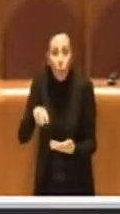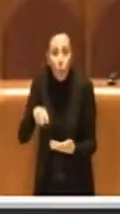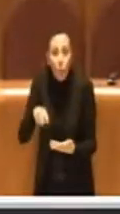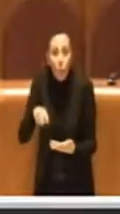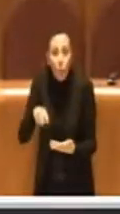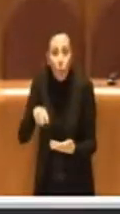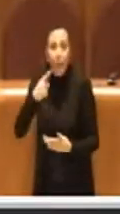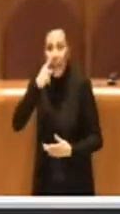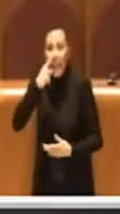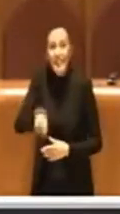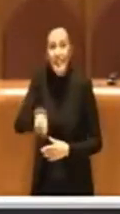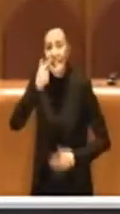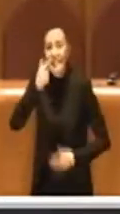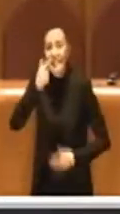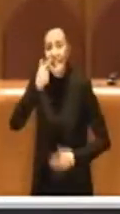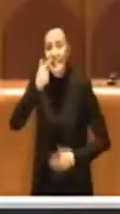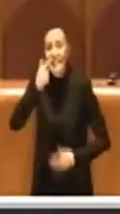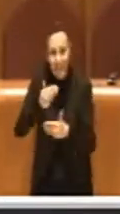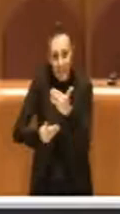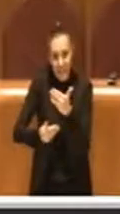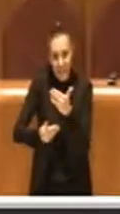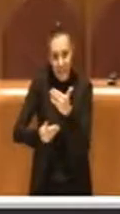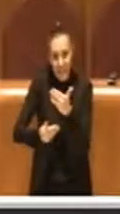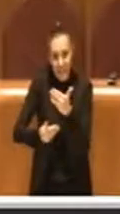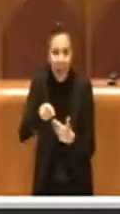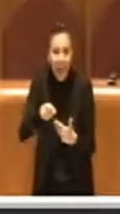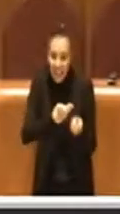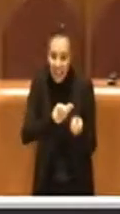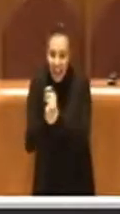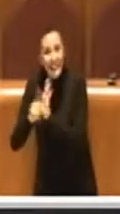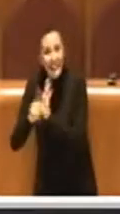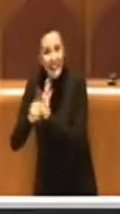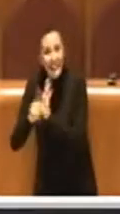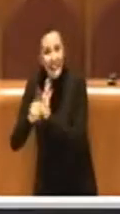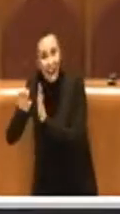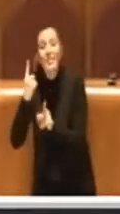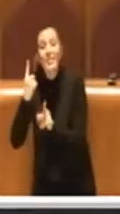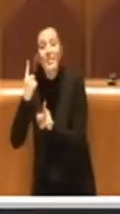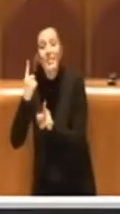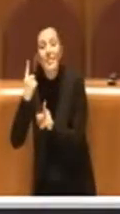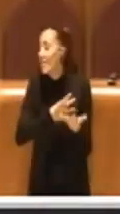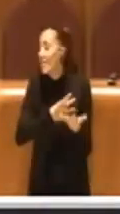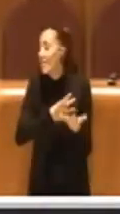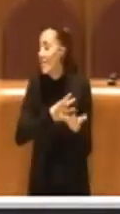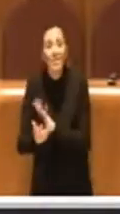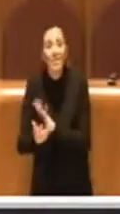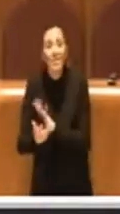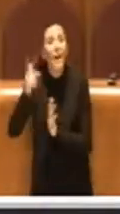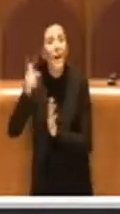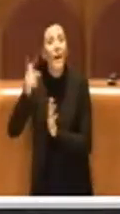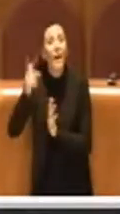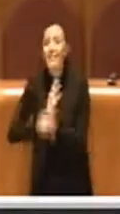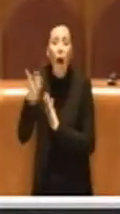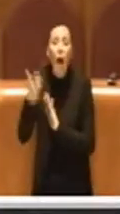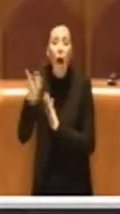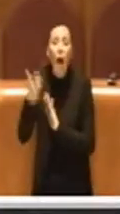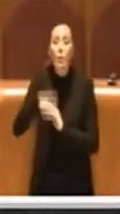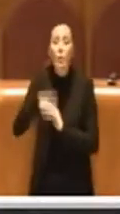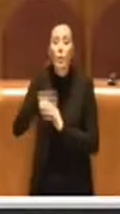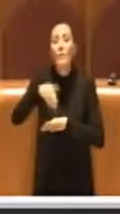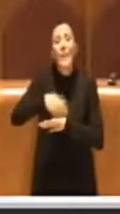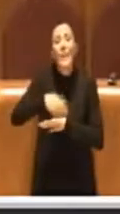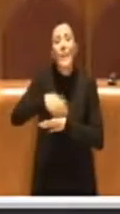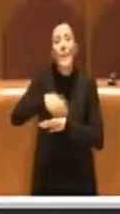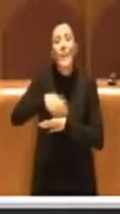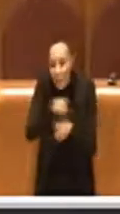tempo quelle lettere E diventino delle lettere A, quindi diventino delle sentenze. Se il creditore è stanco di attendere il falsiamento di voli in